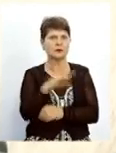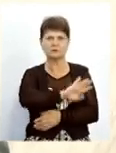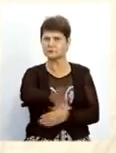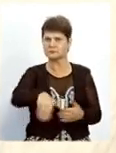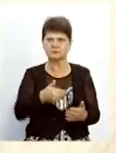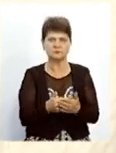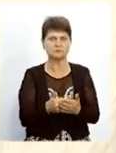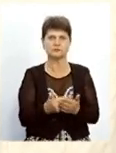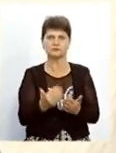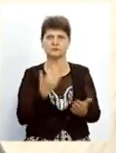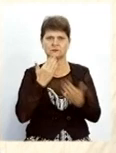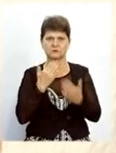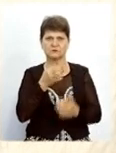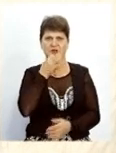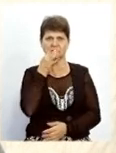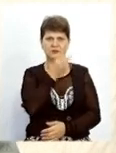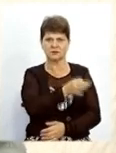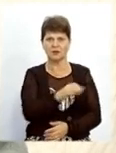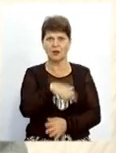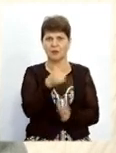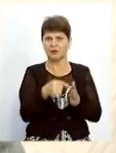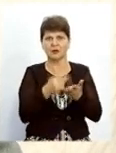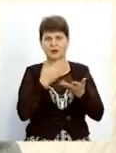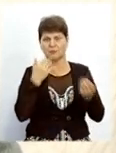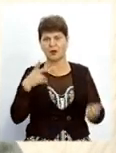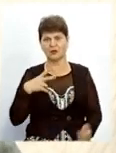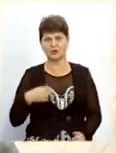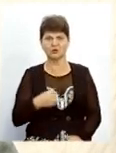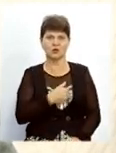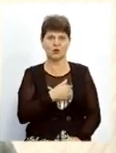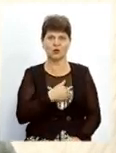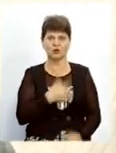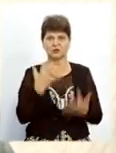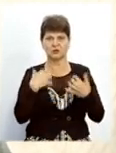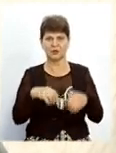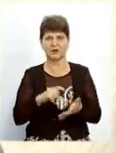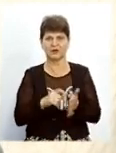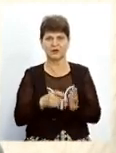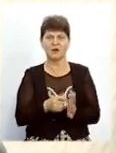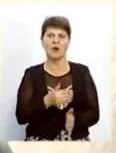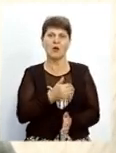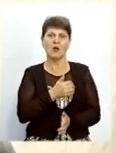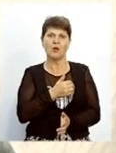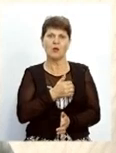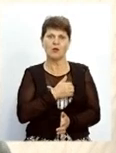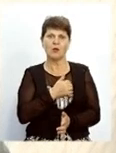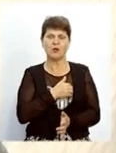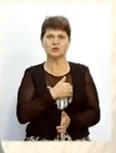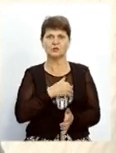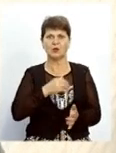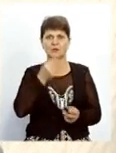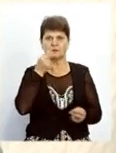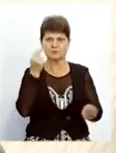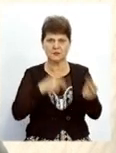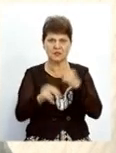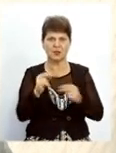коли подали позов. Вона сказала, що питань немає, дочка моя хоче придбати квартиру. Ми хочемо, відповідно, поліпшити житлові умови, тому